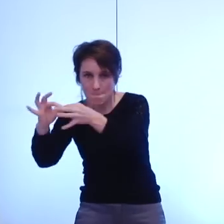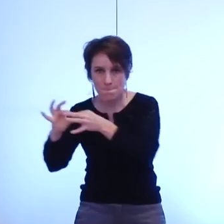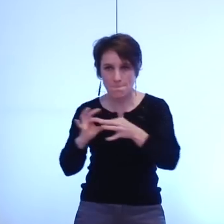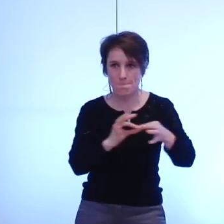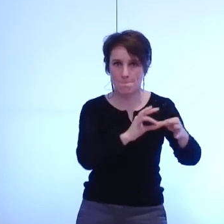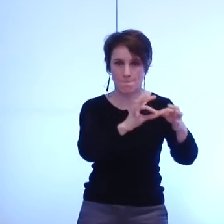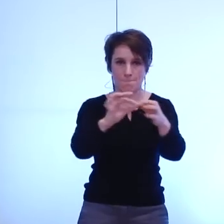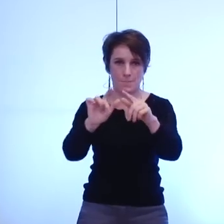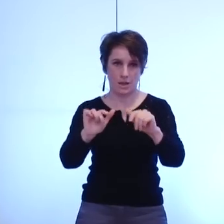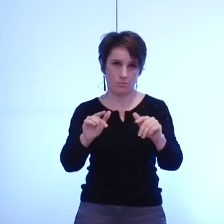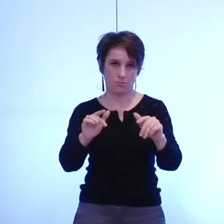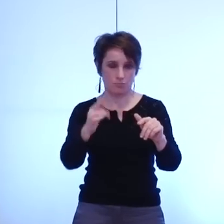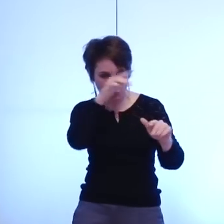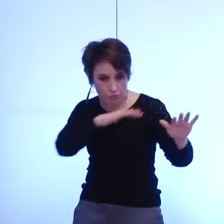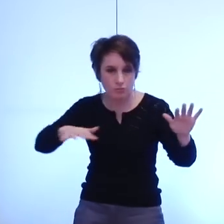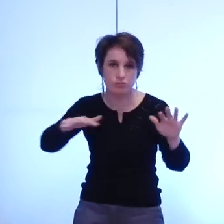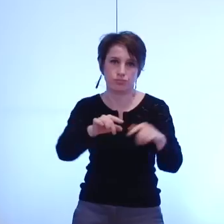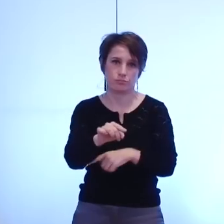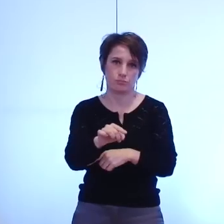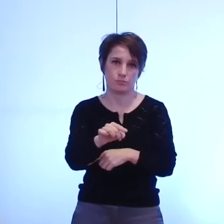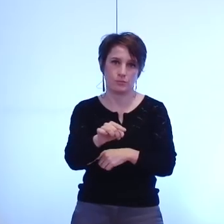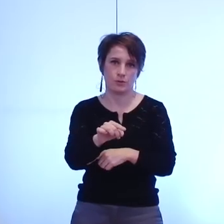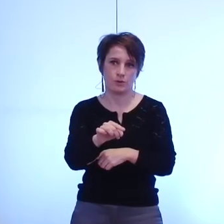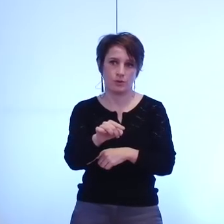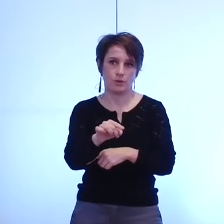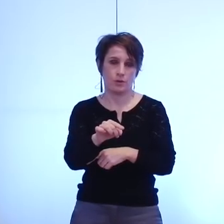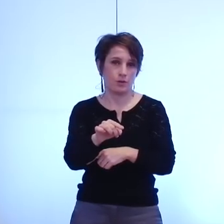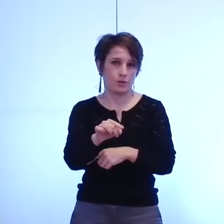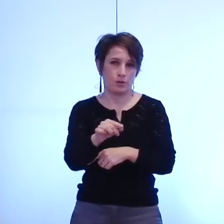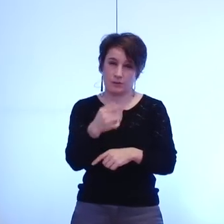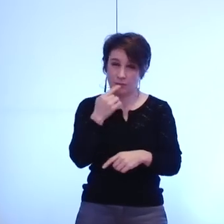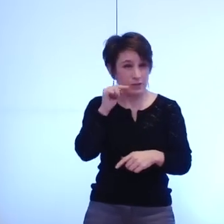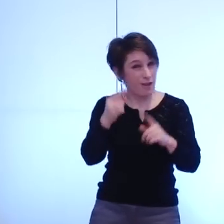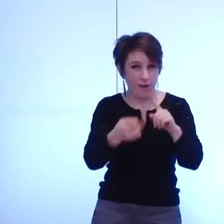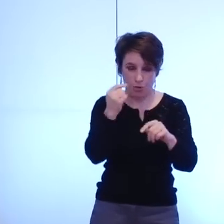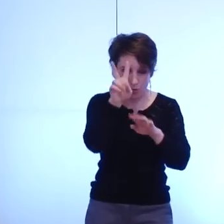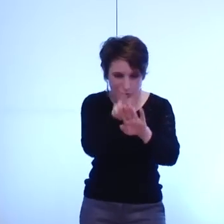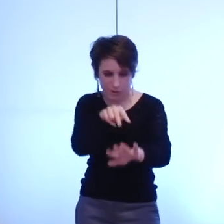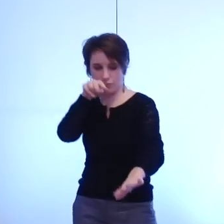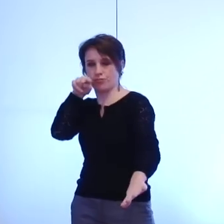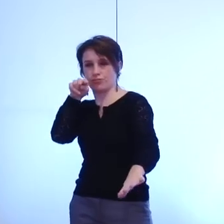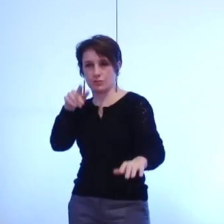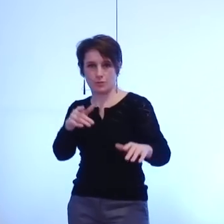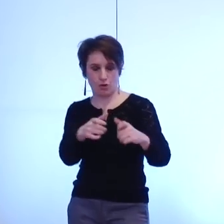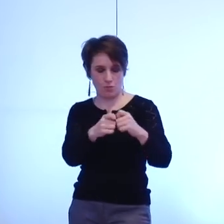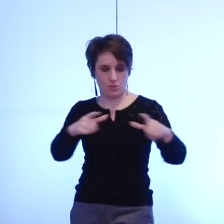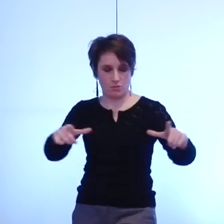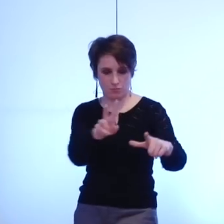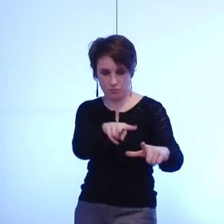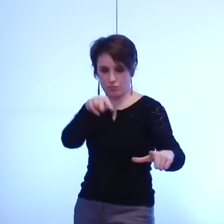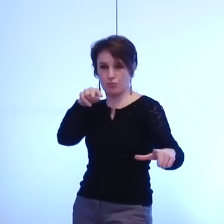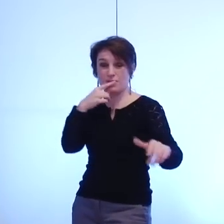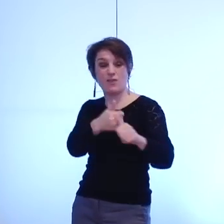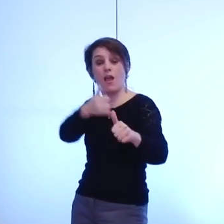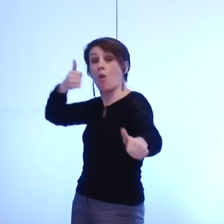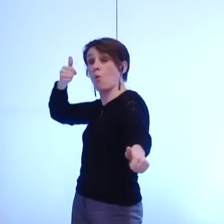du champ de compétences de façon encore une fois voir les choses dans leur ensemble mais pas forcément éloignées c'est tout cela